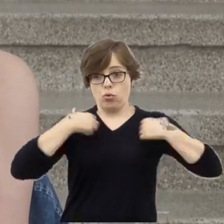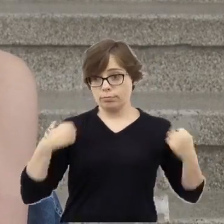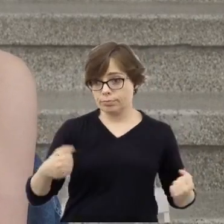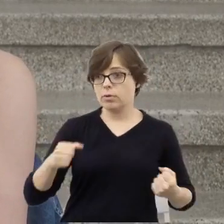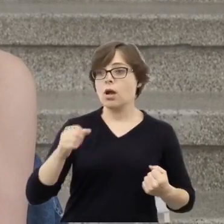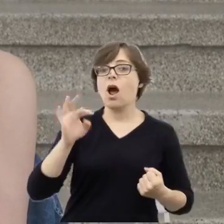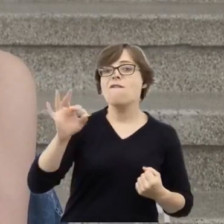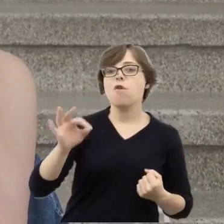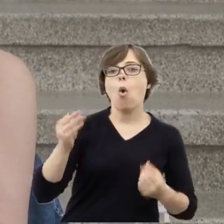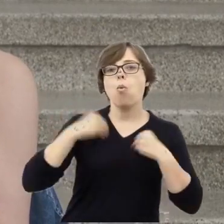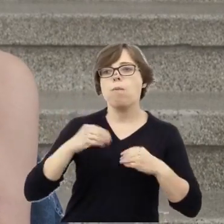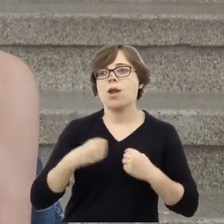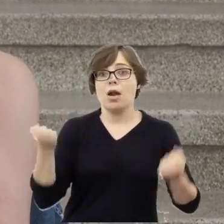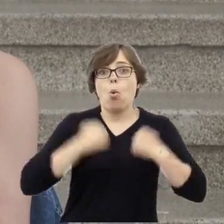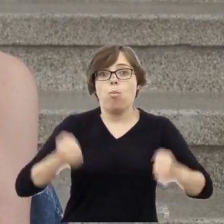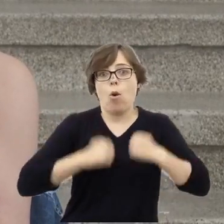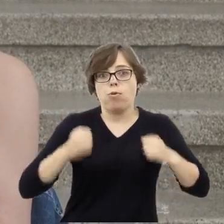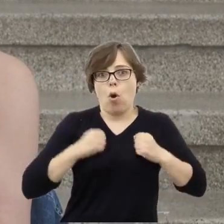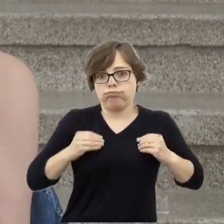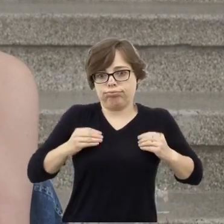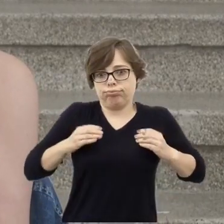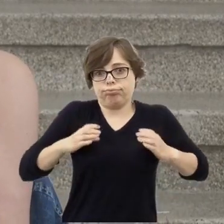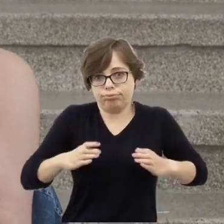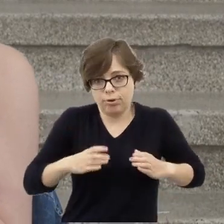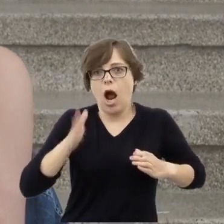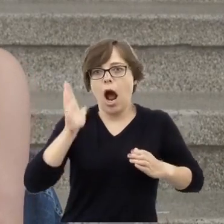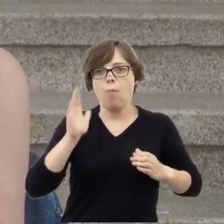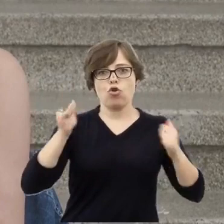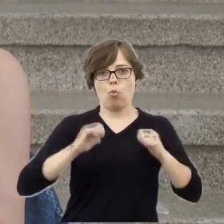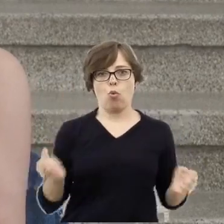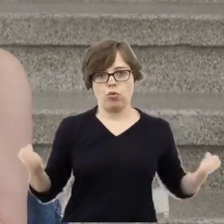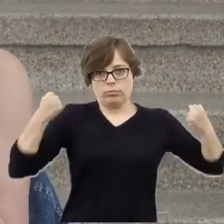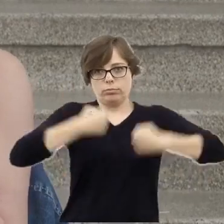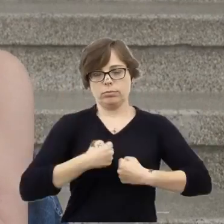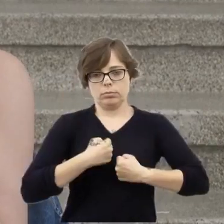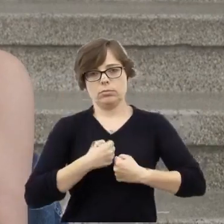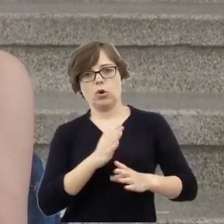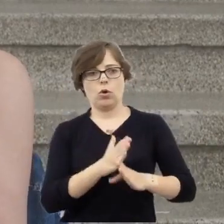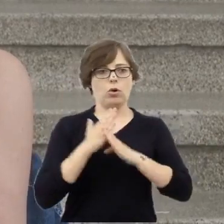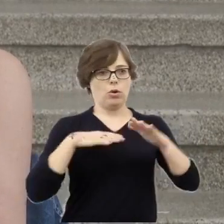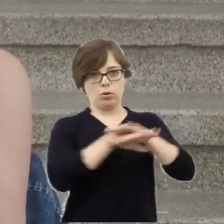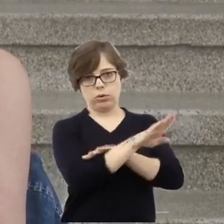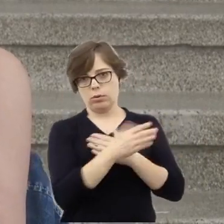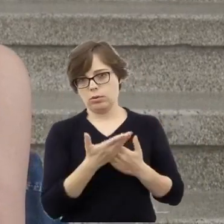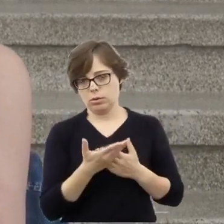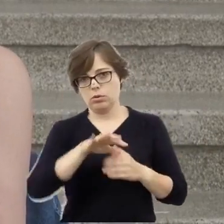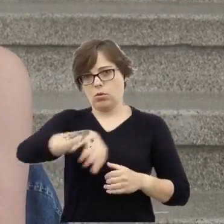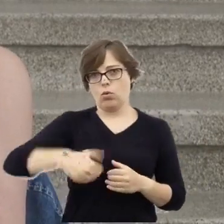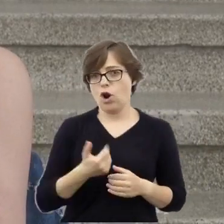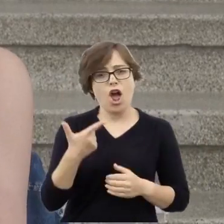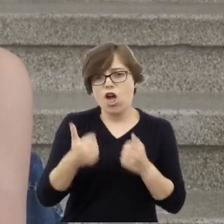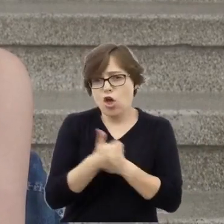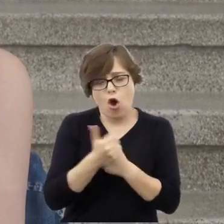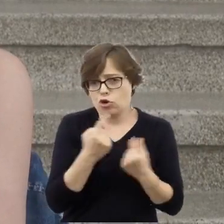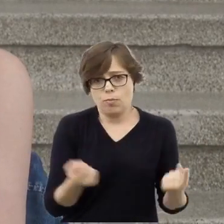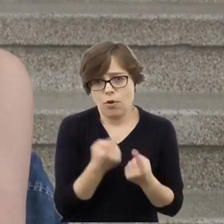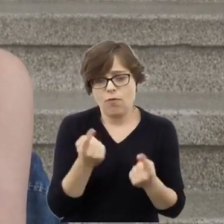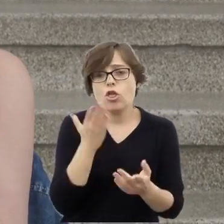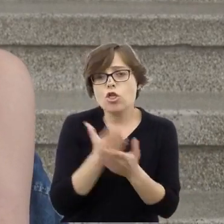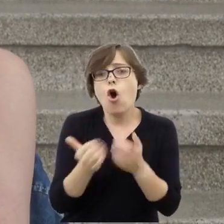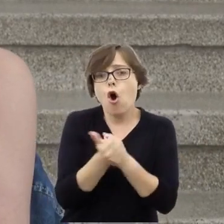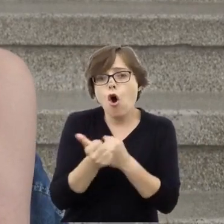wynieść na sobie. Nie chodziło wcale o ten element prowokacji i przebierania się, który był to odczytany, tylko o element